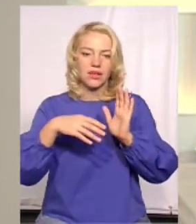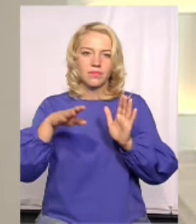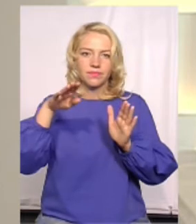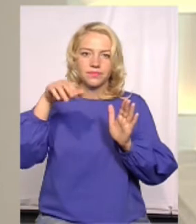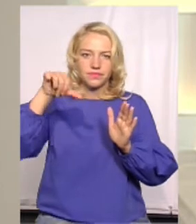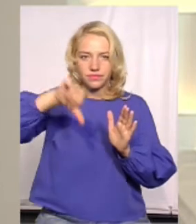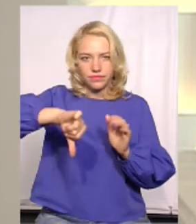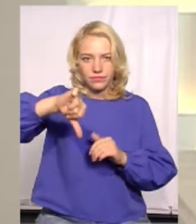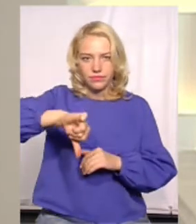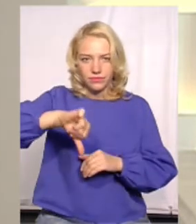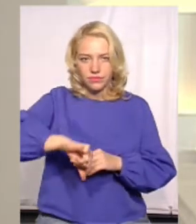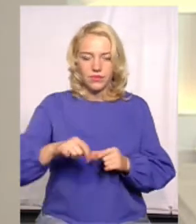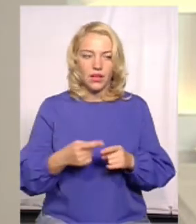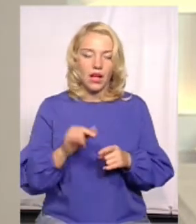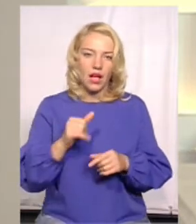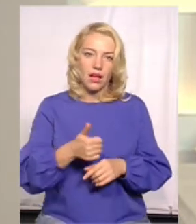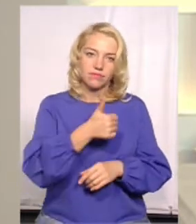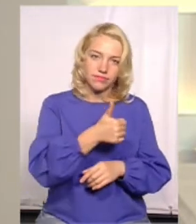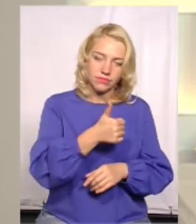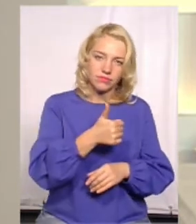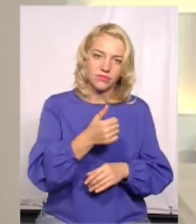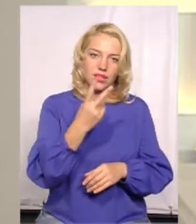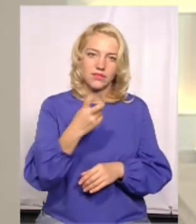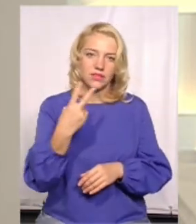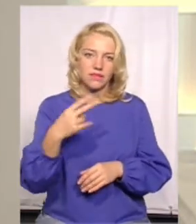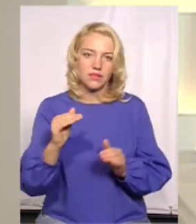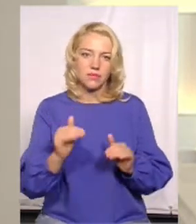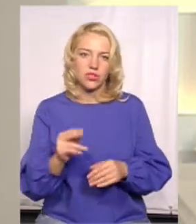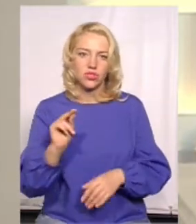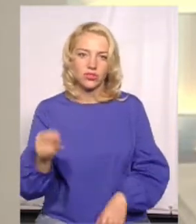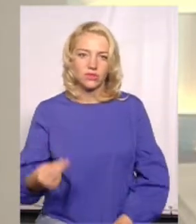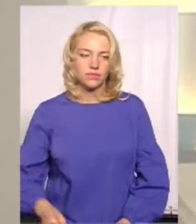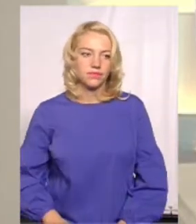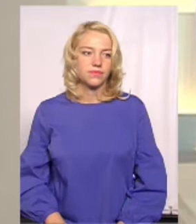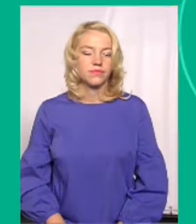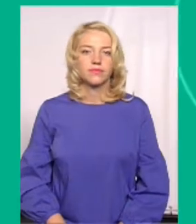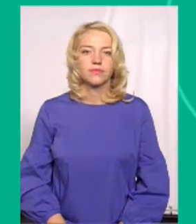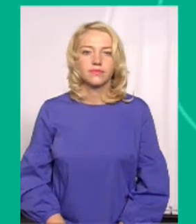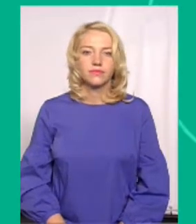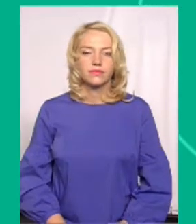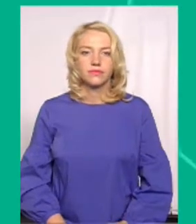лайків, тобто уподобань, на 220 менше. Фрагмент цього запису далі на екрані.